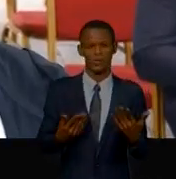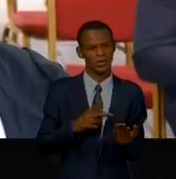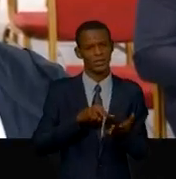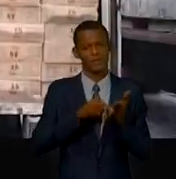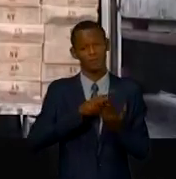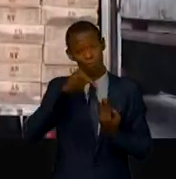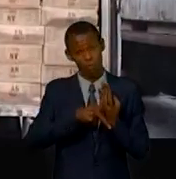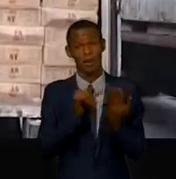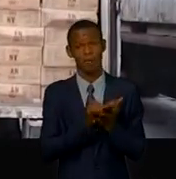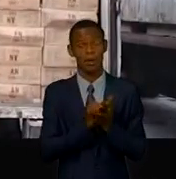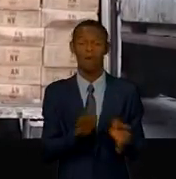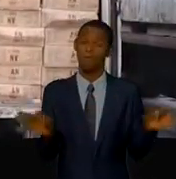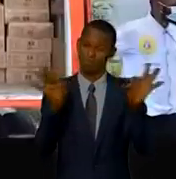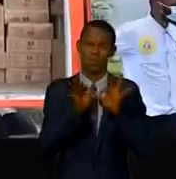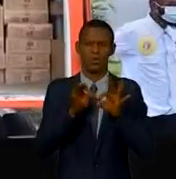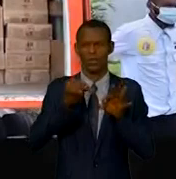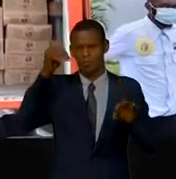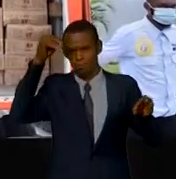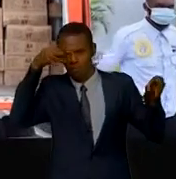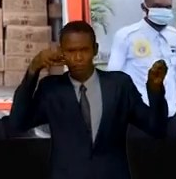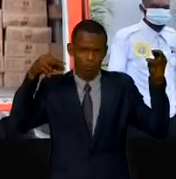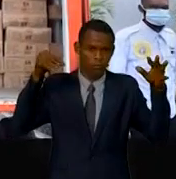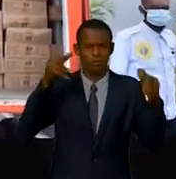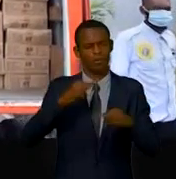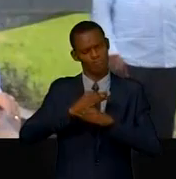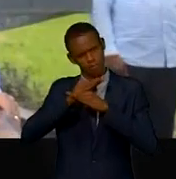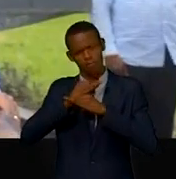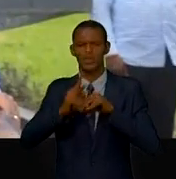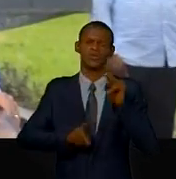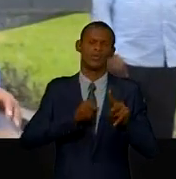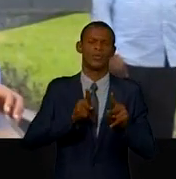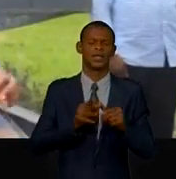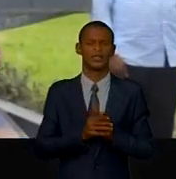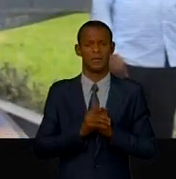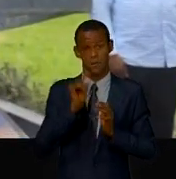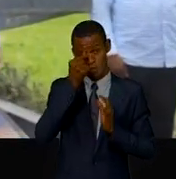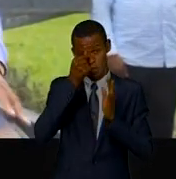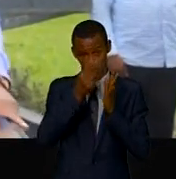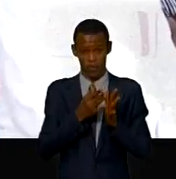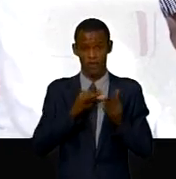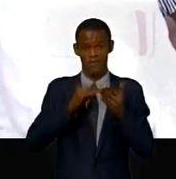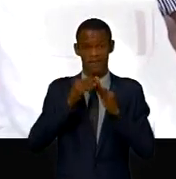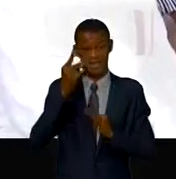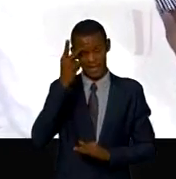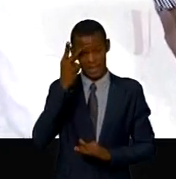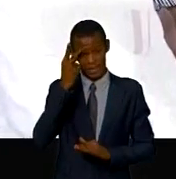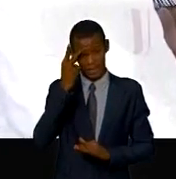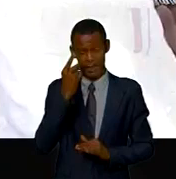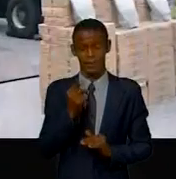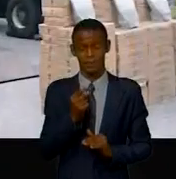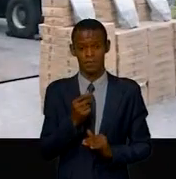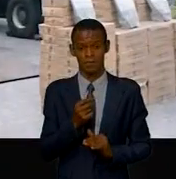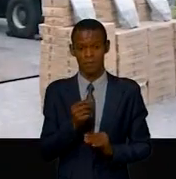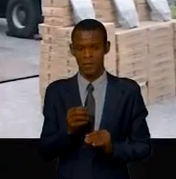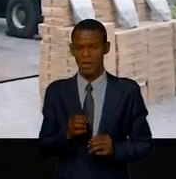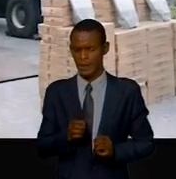éclairent les poches noires et sécurisent la population. Le gouverneur Jantiningo Bilambaka a testé trois premiers axes le